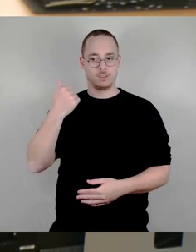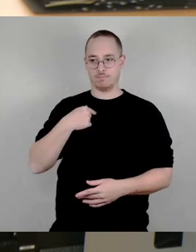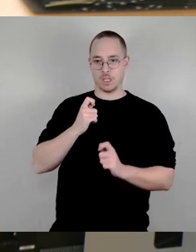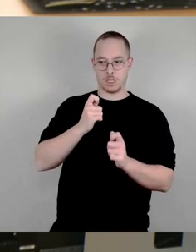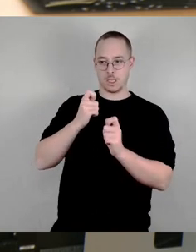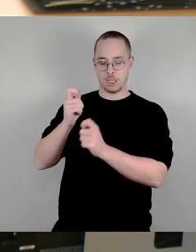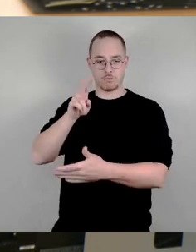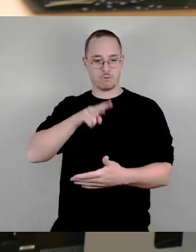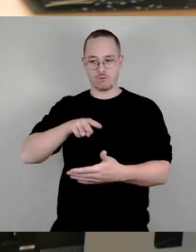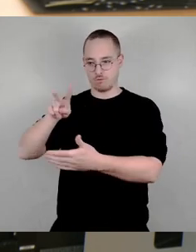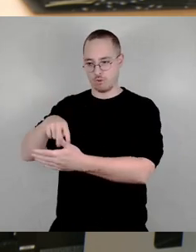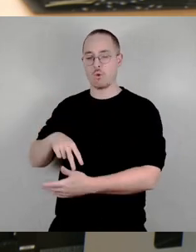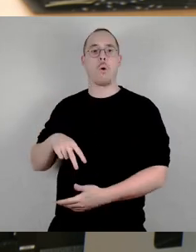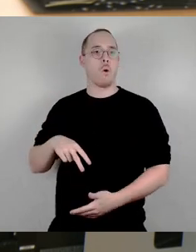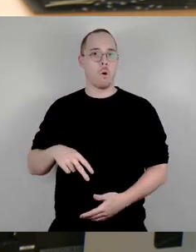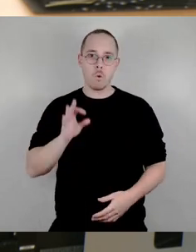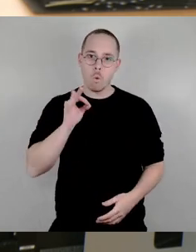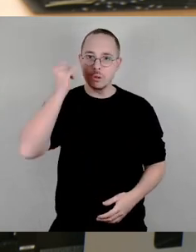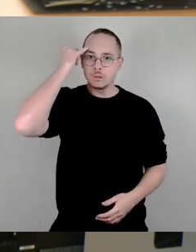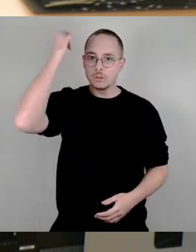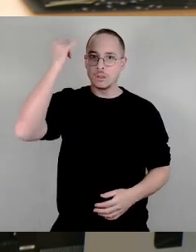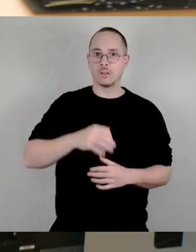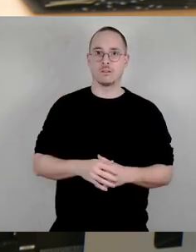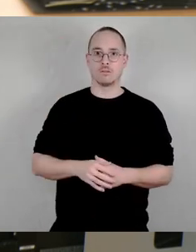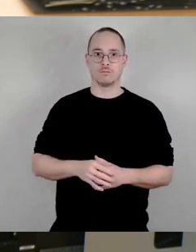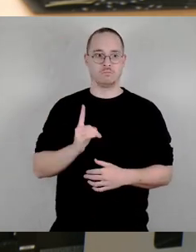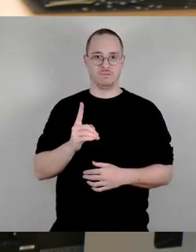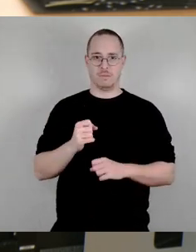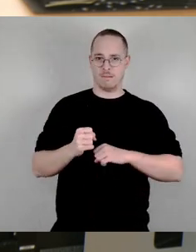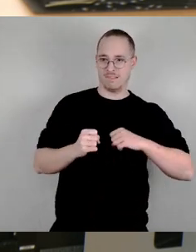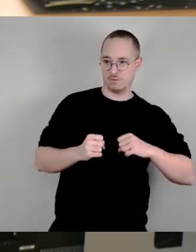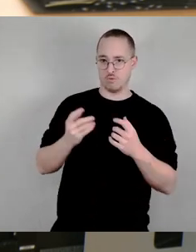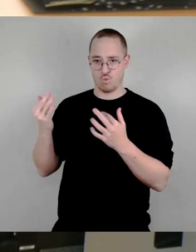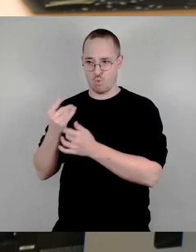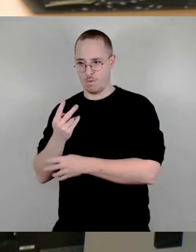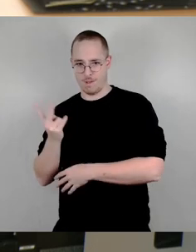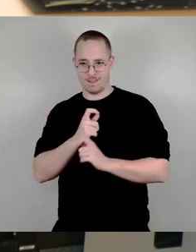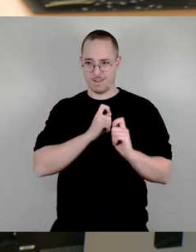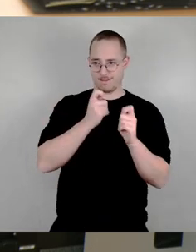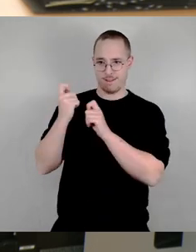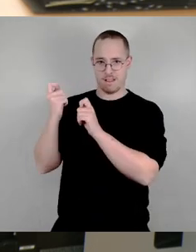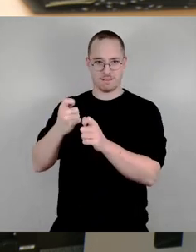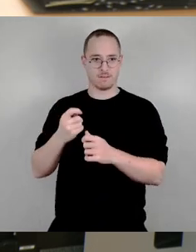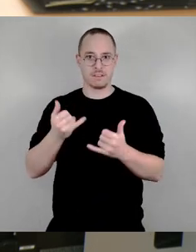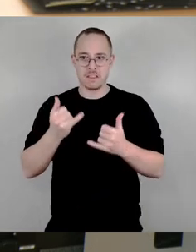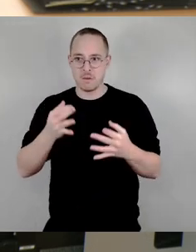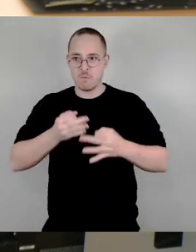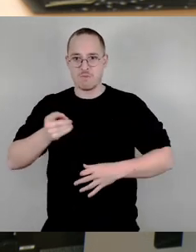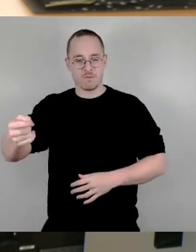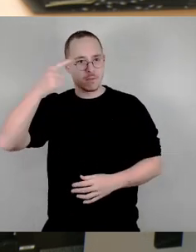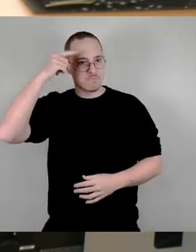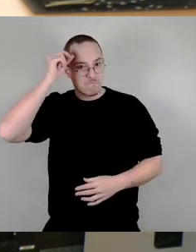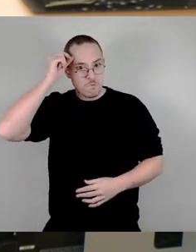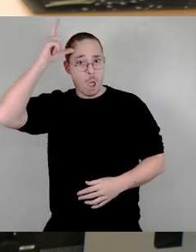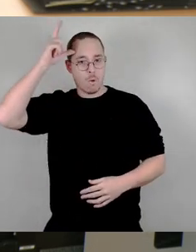Was ich nur nicht richtig glauben konnte, dass diese Anträge von den Linken und von den Grünen kamen. Haben Sie jetzt kaum einen Sachverstand? Nein, das kann nicht